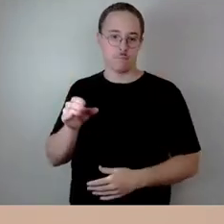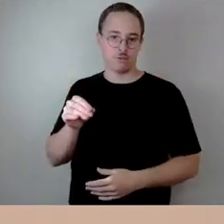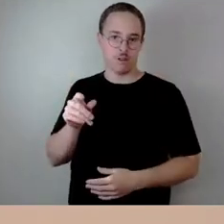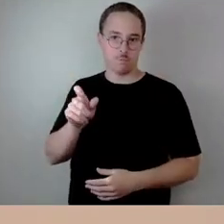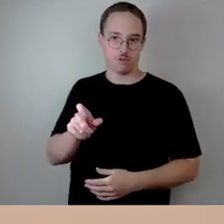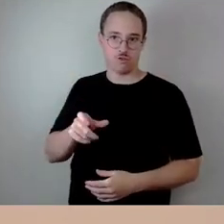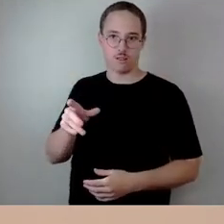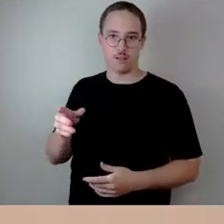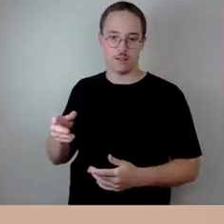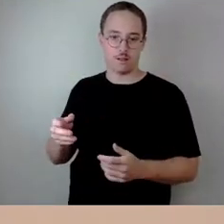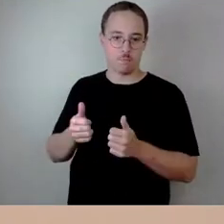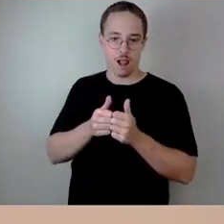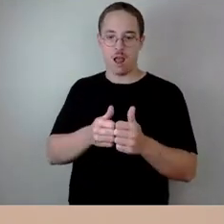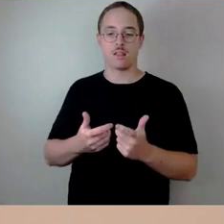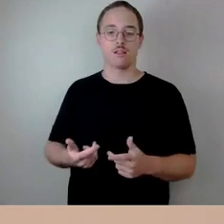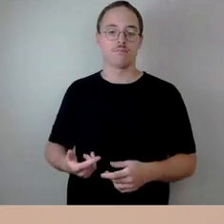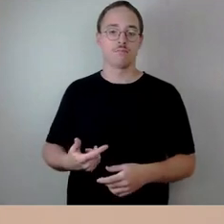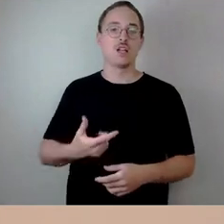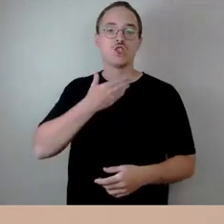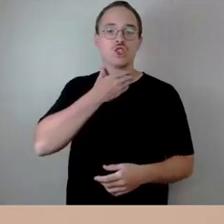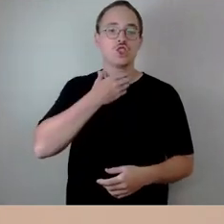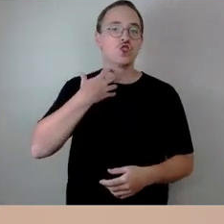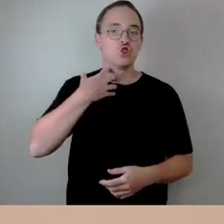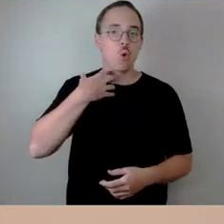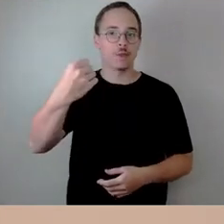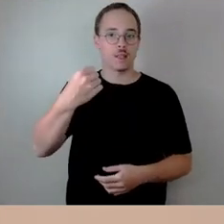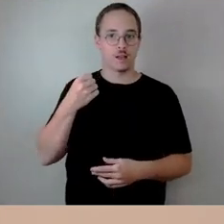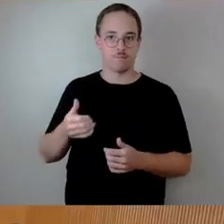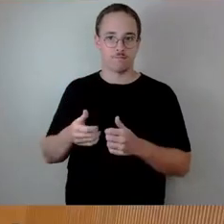süchtige Menschen und psychisch erkrankte Menschen begleiten. Vielen Dank.